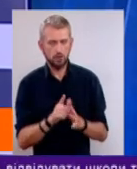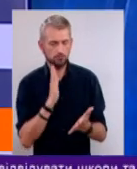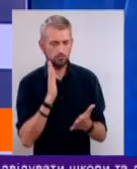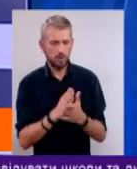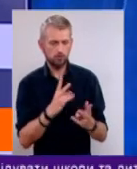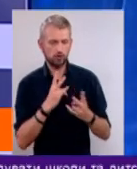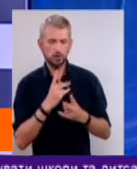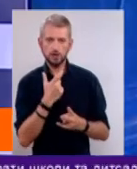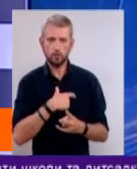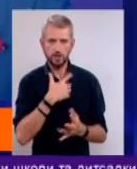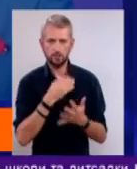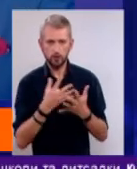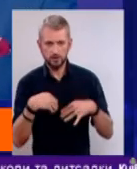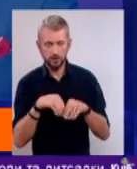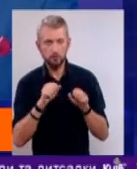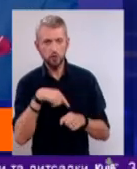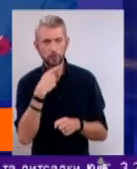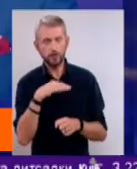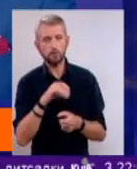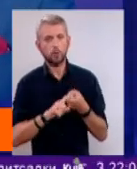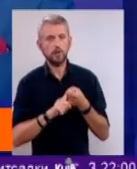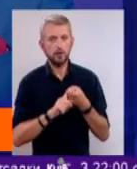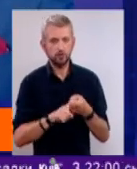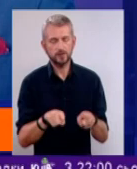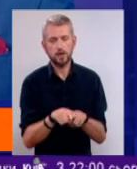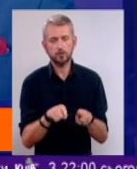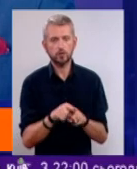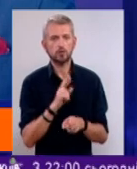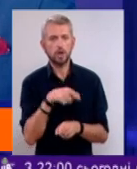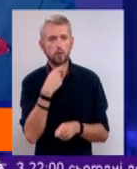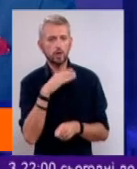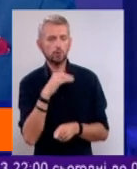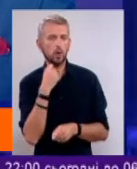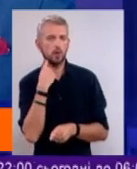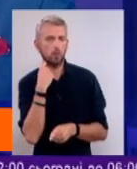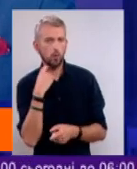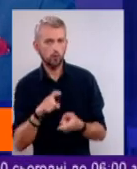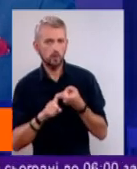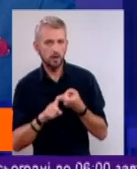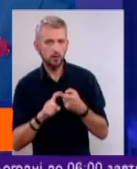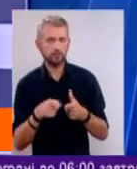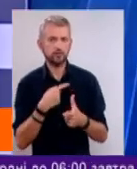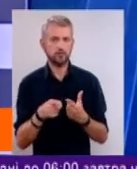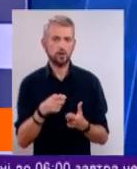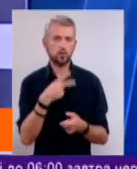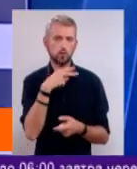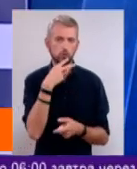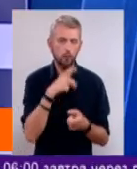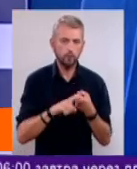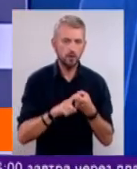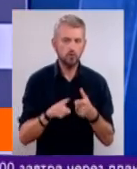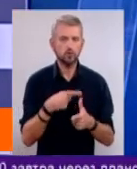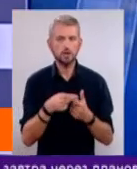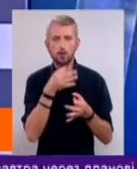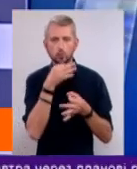собі чи своїй сім'ї, то зрозуміло, що можна говорити про залежність, аналогічно до того, як говорять там про алкогольну залежність, чи тютюнову, чи